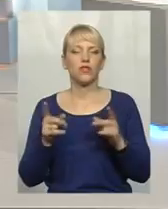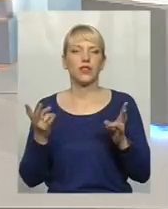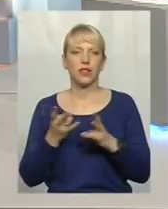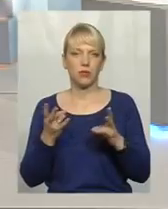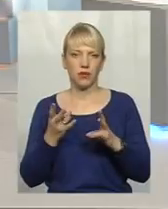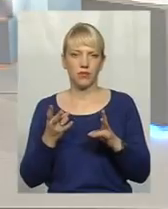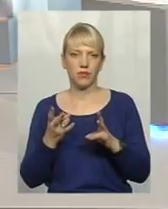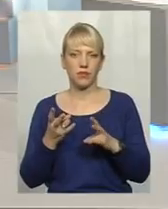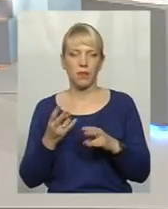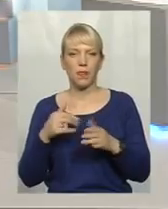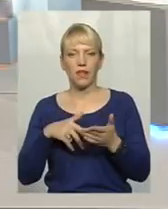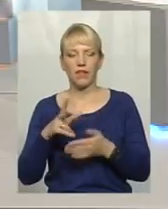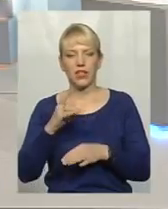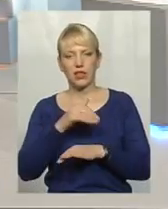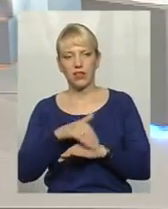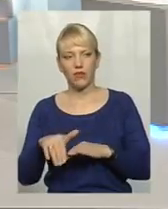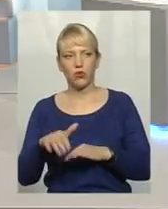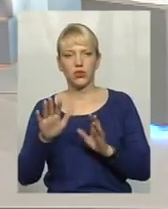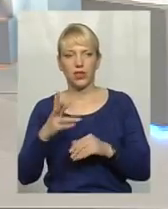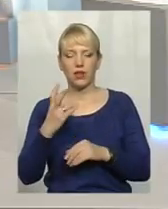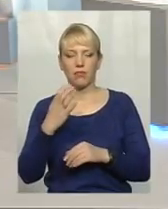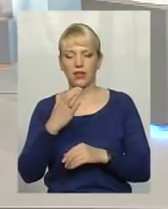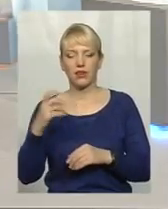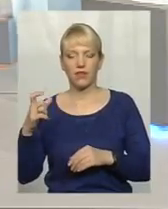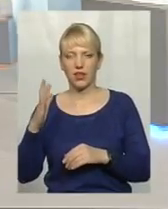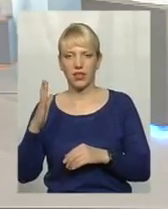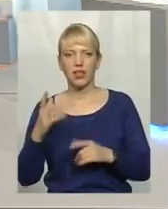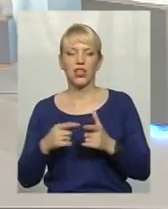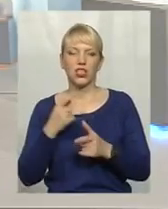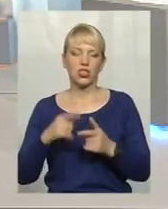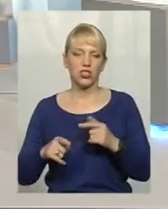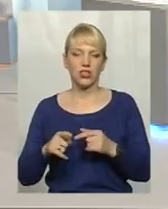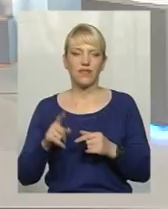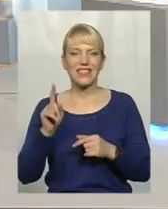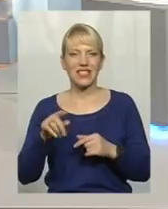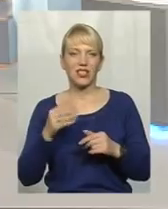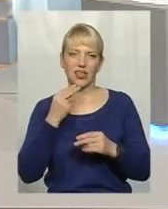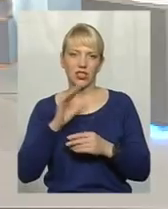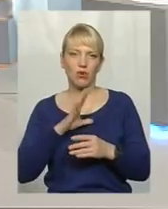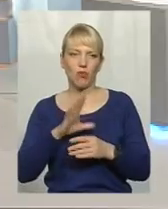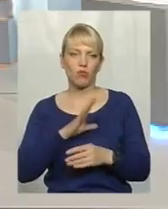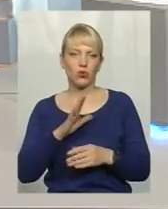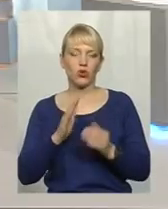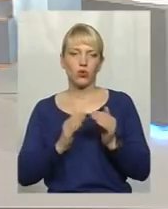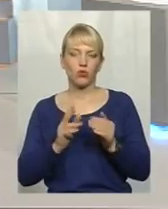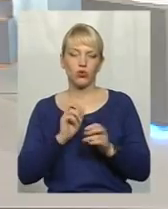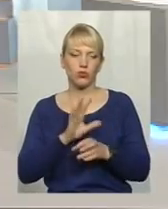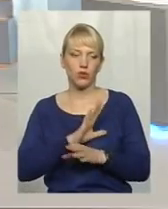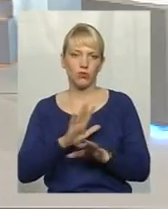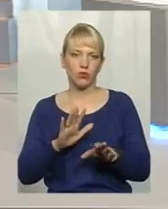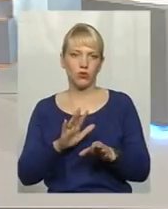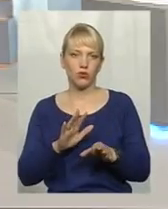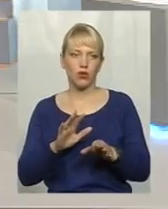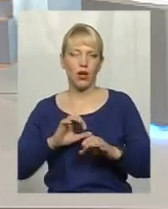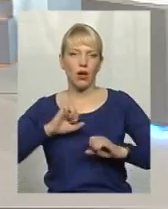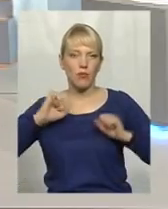варто? Вийти на вулицю, хай на п'ять хвилин, але, а чи все-таки побути вдома, аби убезпечити себе від того